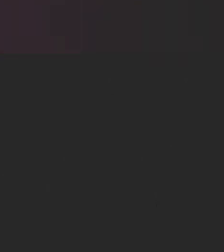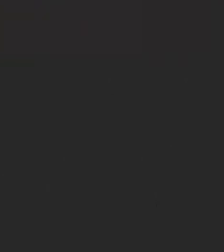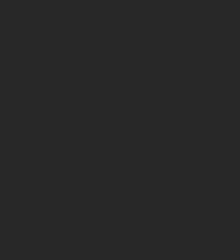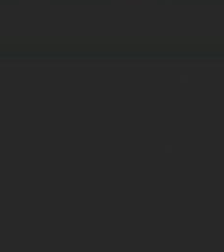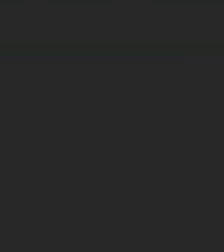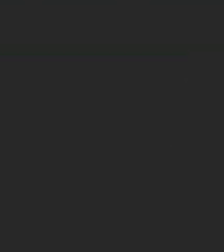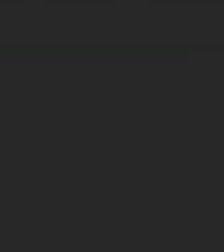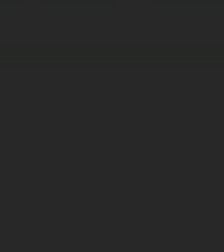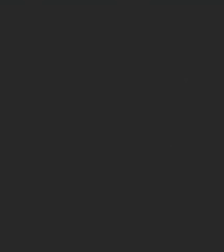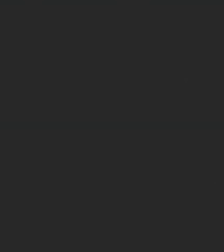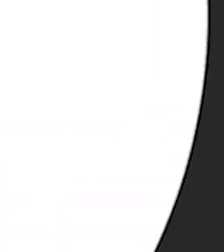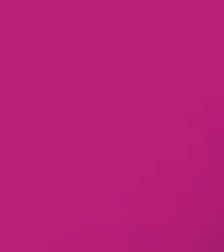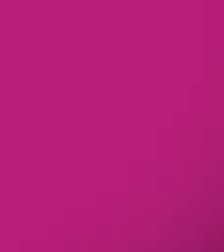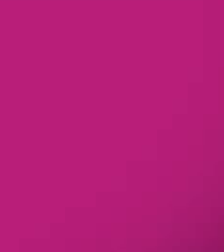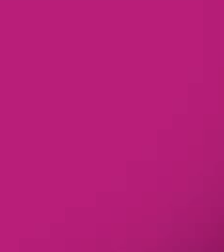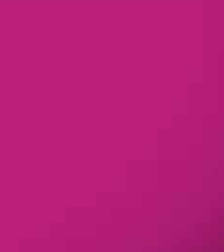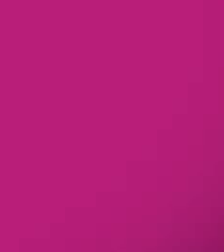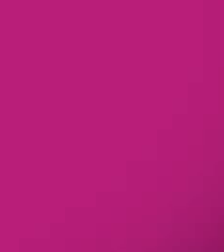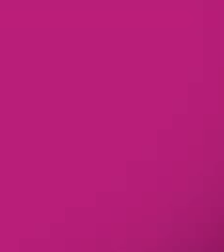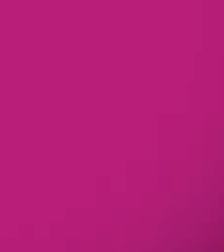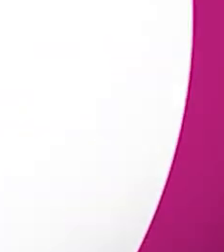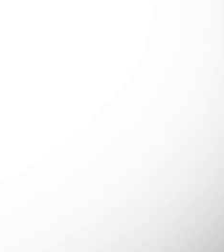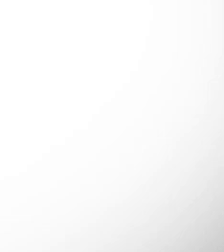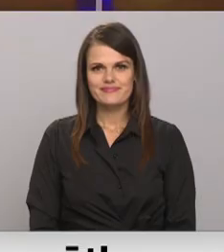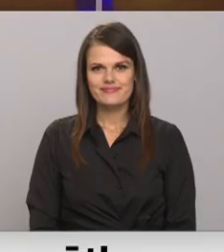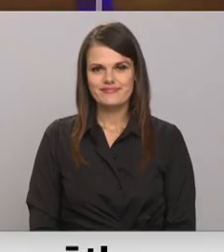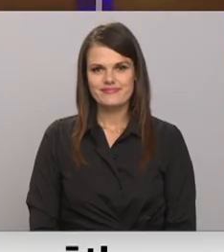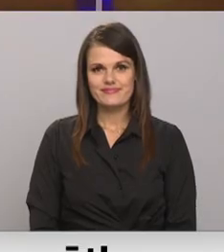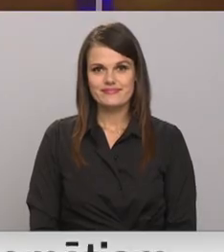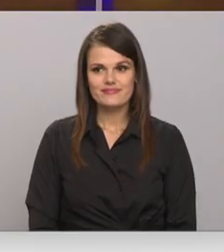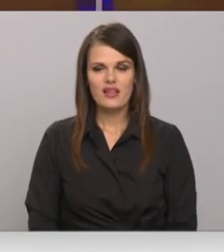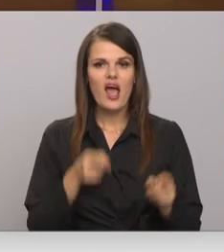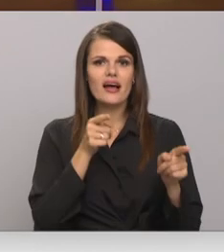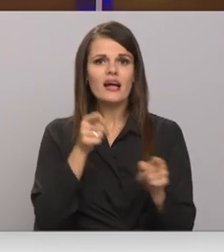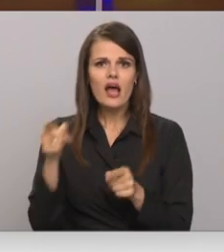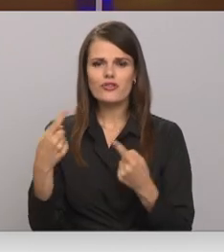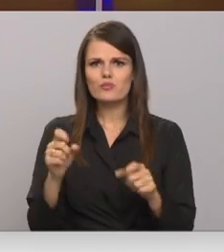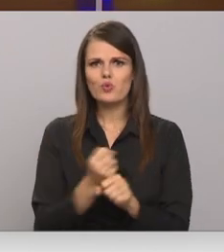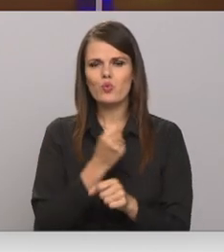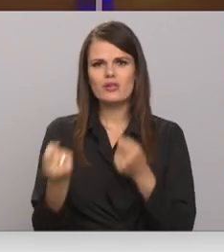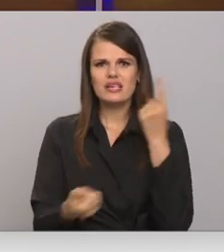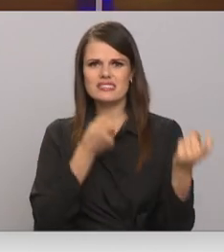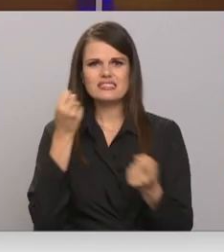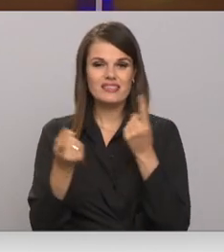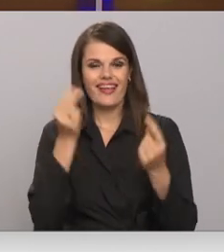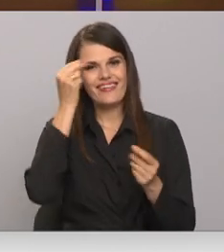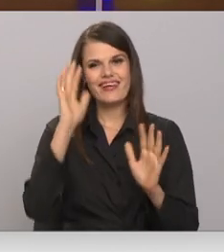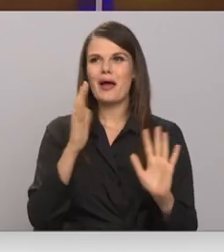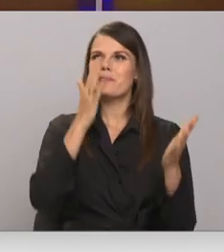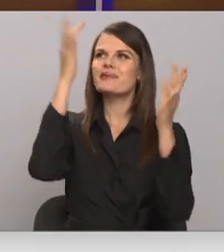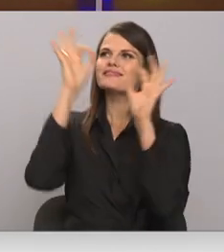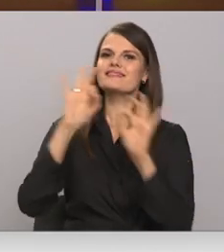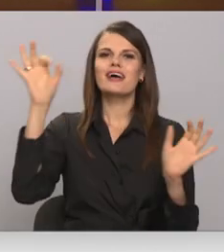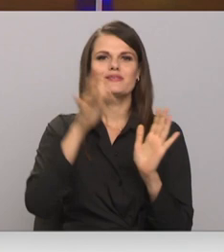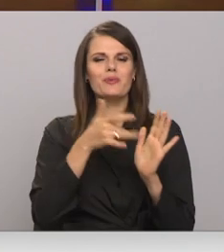Re! Viss ēters ir te! Kaitējums, ko vidēja nodara uguņošana, ir kā mirdzoši pūttekļi,